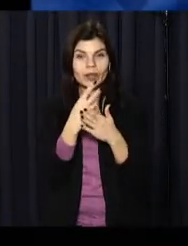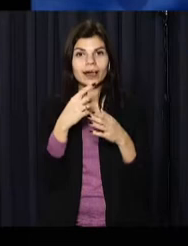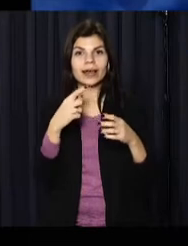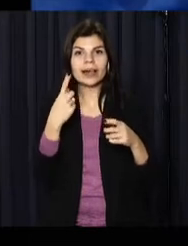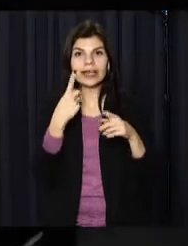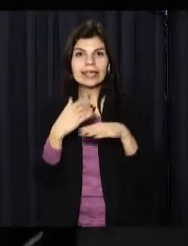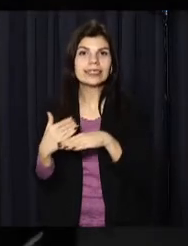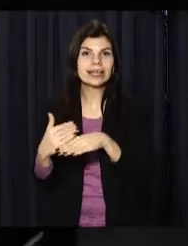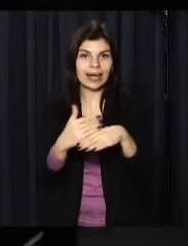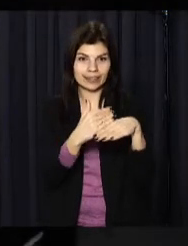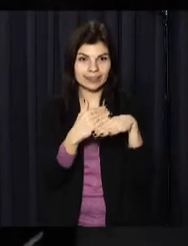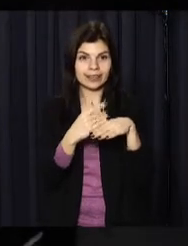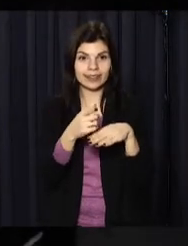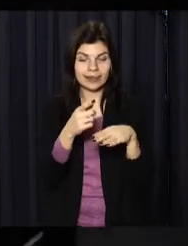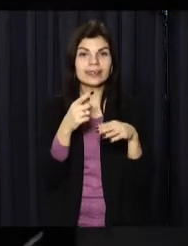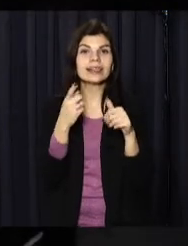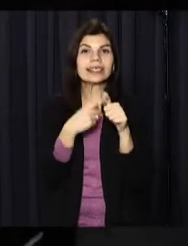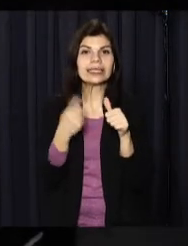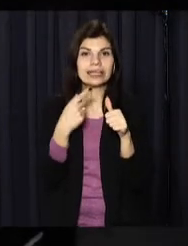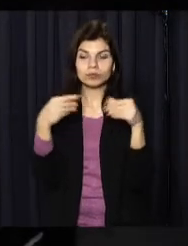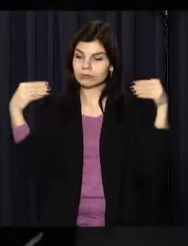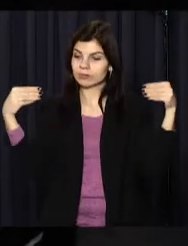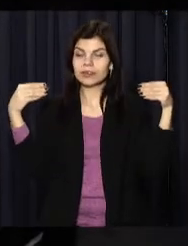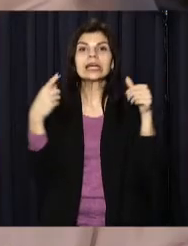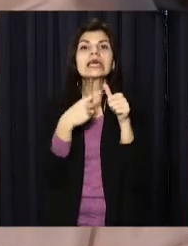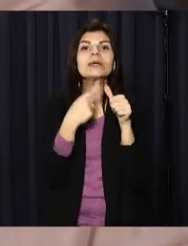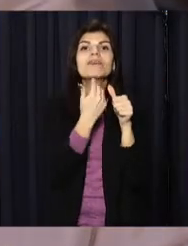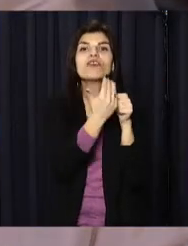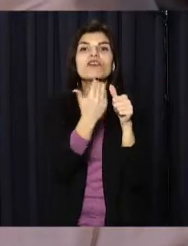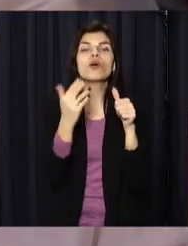У руках кожен тримав аркуш з именами загиблих майданівців.